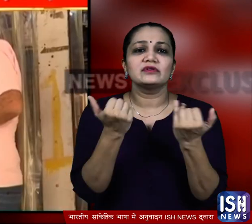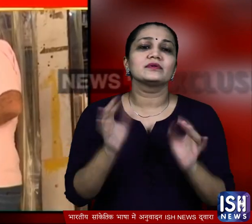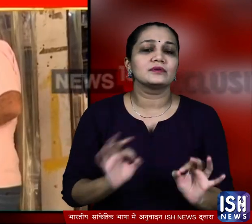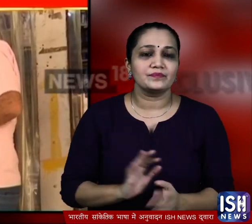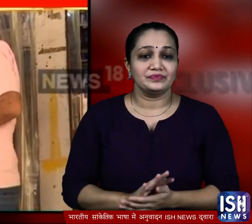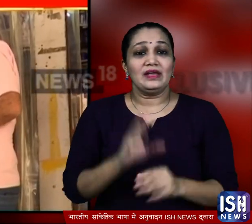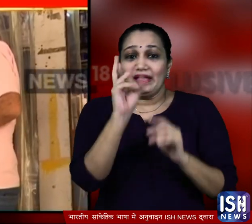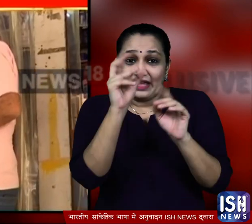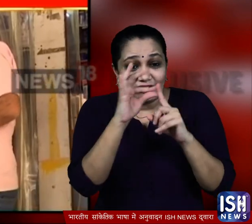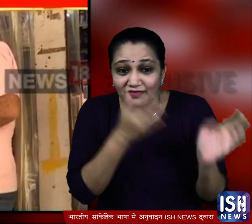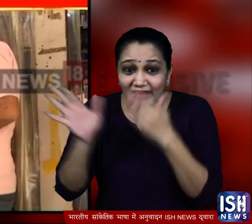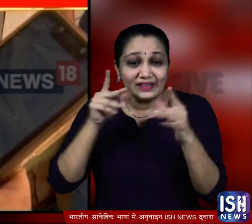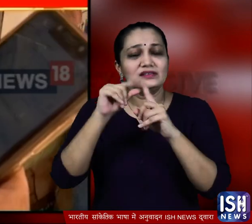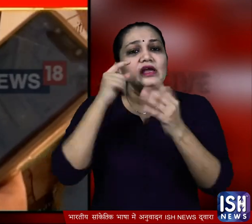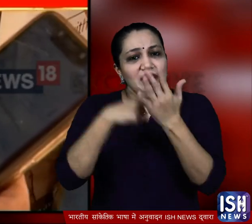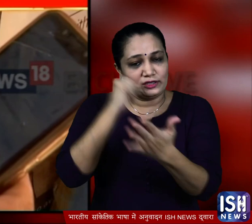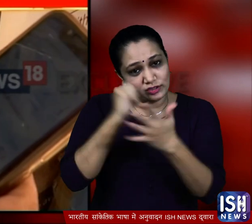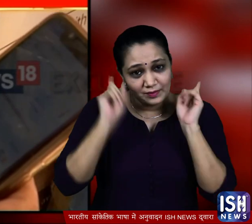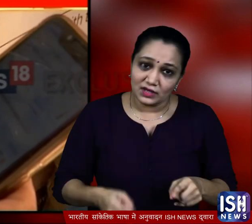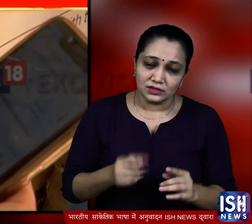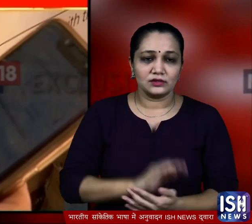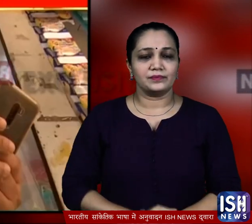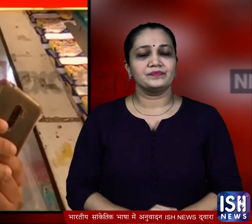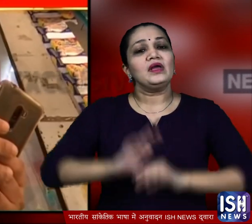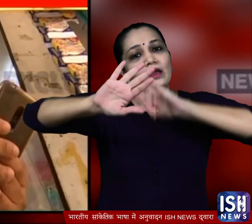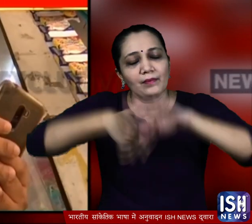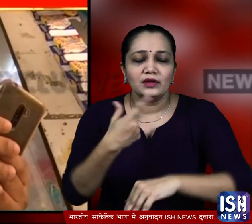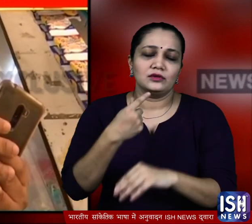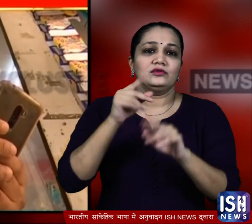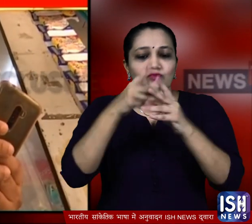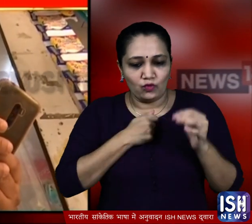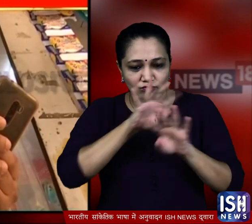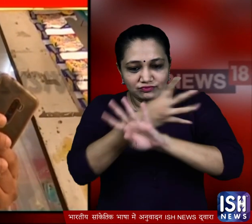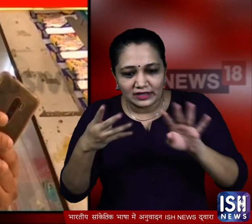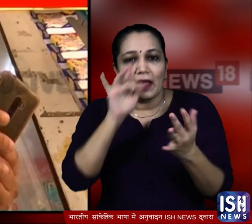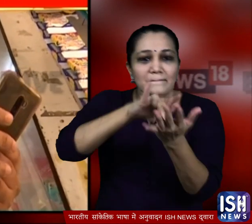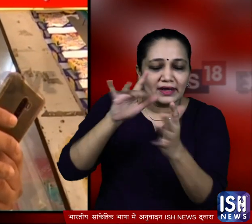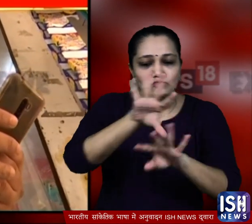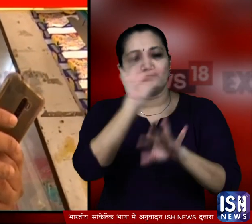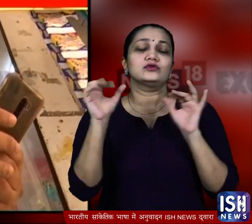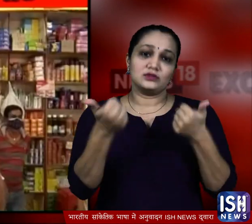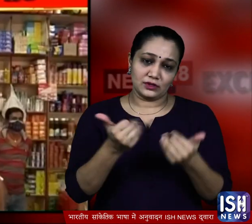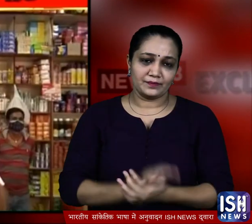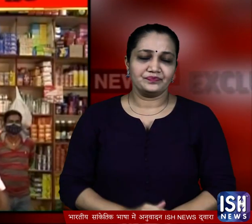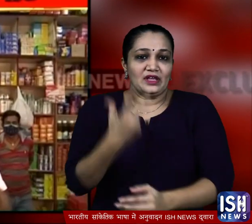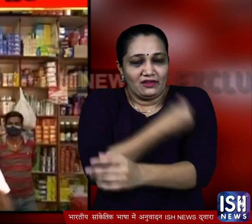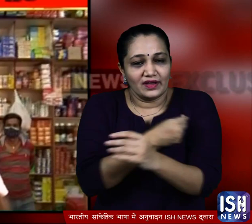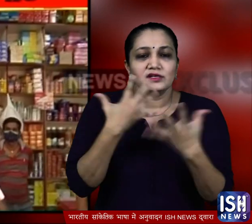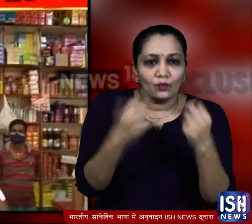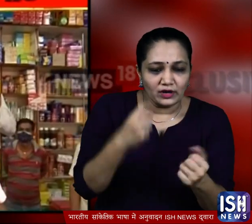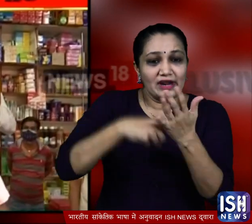टीका लगाने के इस तीसरे चरण के लिए लोगों को अपना रेजिस्टेशन कराना जरूरी है इसके बाद ही वो अपना मनपसंद सेंटर और तारीख चुन सकते हैं